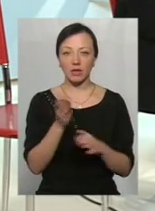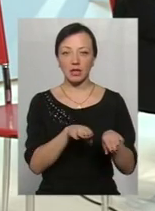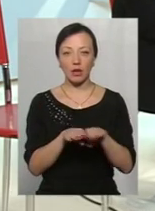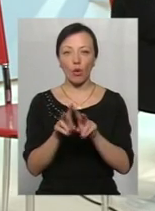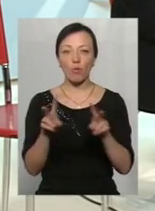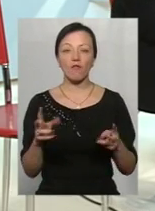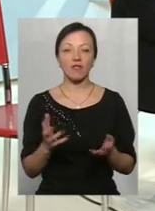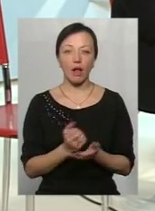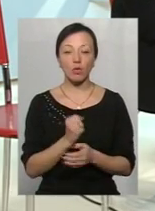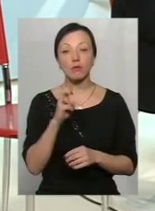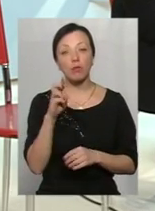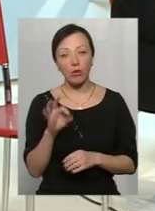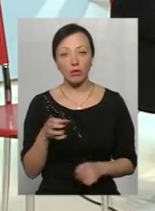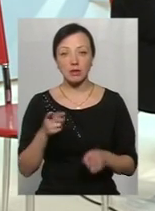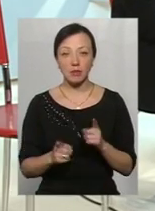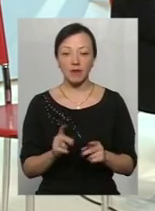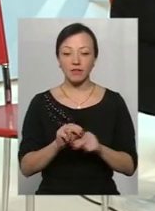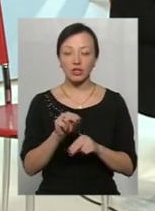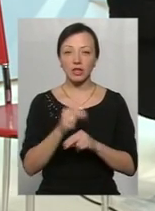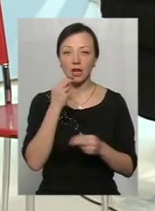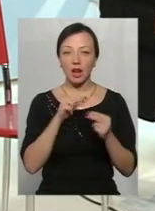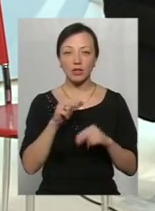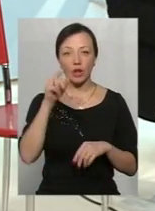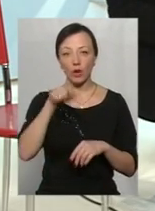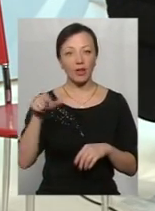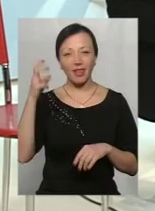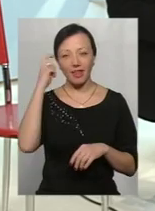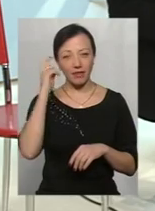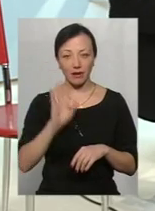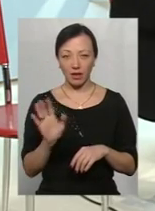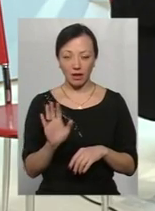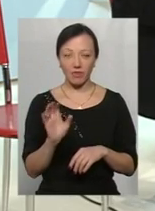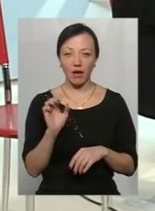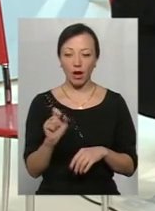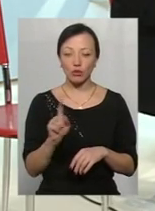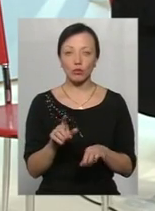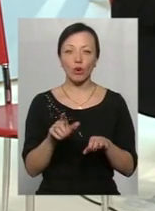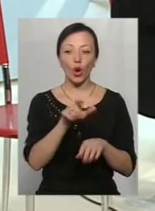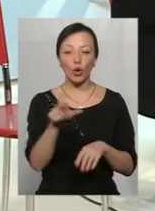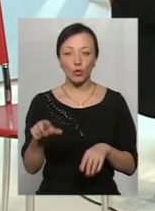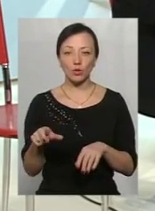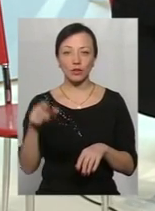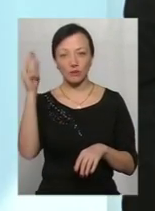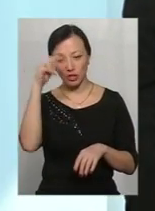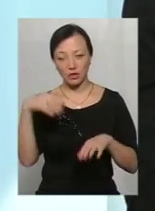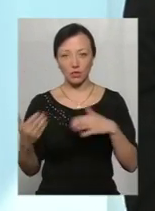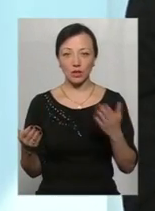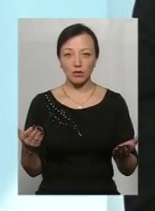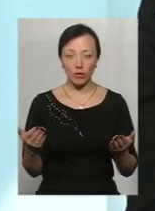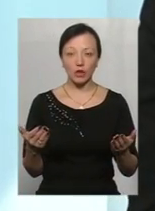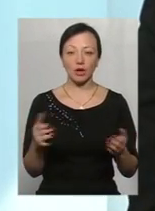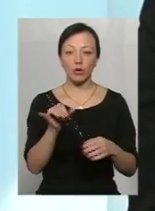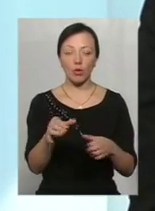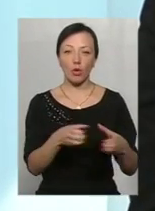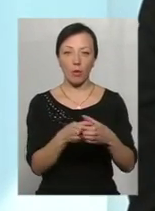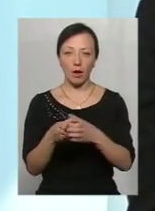кому вдалося. Бо насправді вчити кращих людей не в Києві, а щоб люди вчилися одні в одних і вчилися в